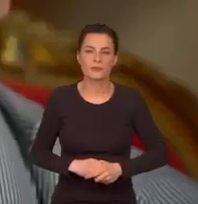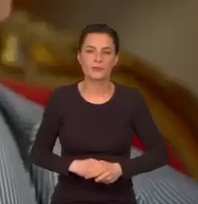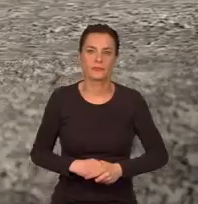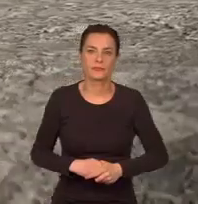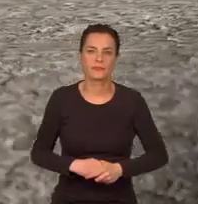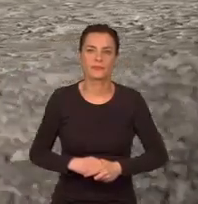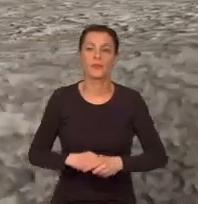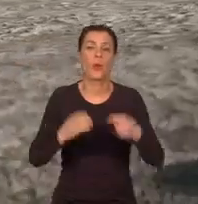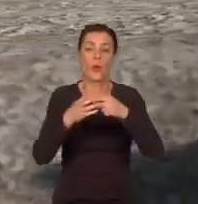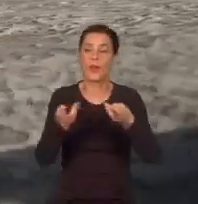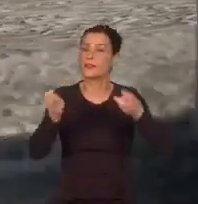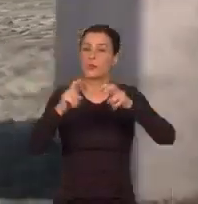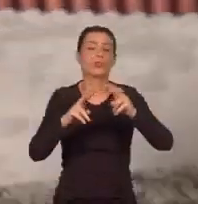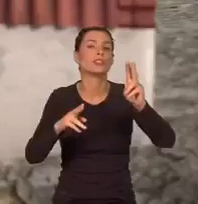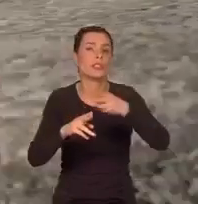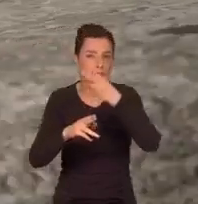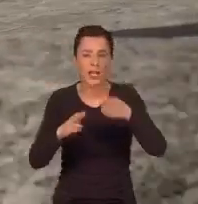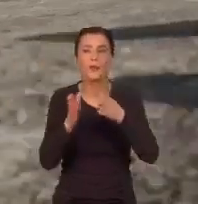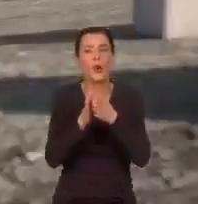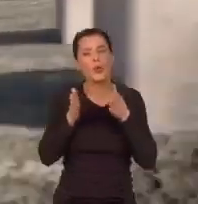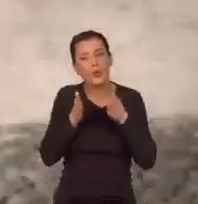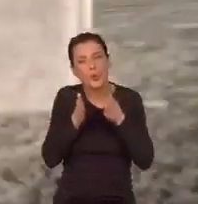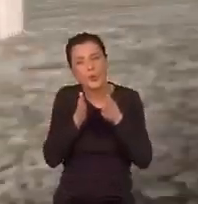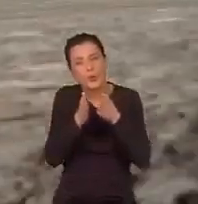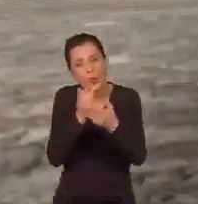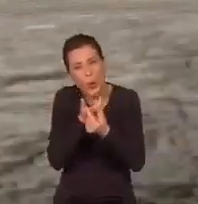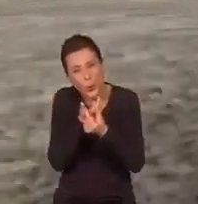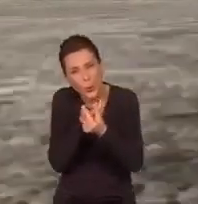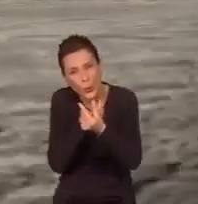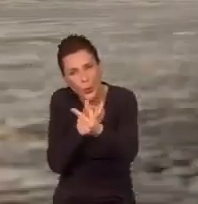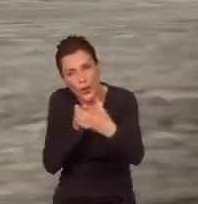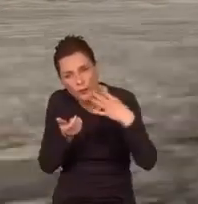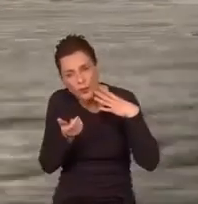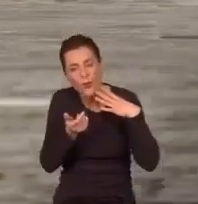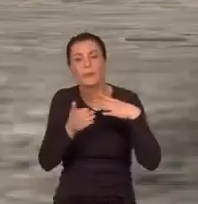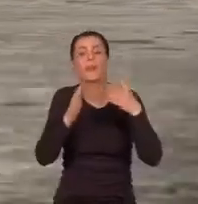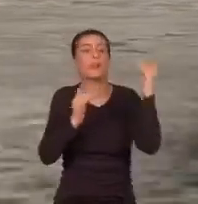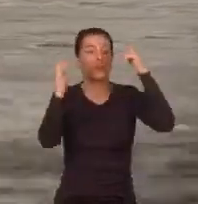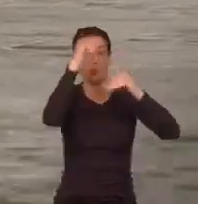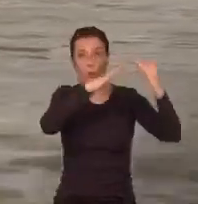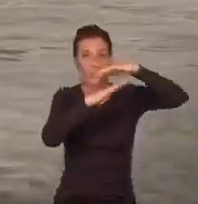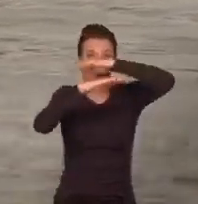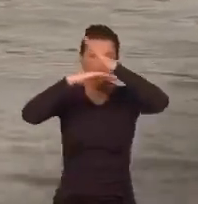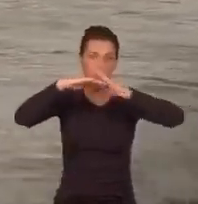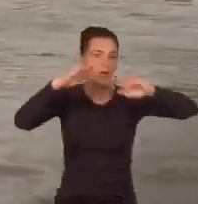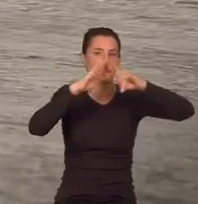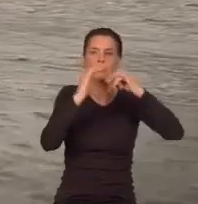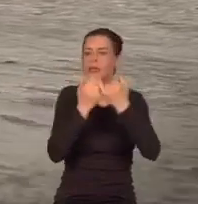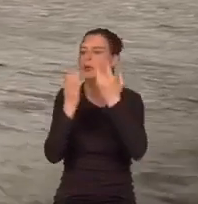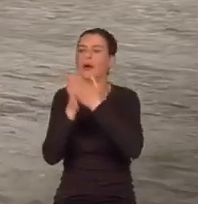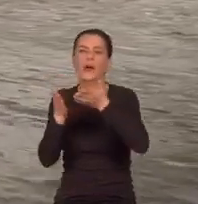Została założona przy wąskiej dróżce. Na wzgórzu znajdowały się budowle grobowe.